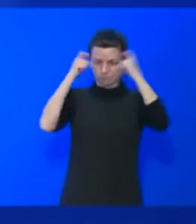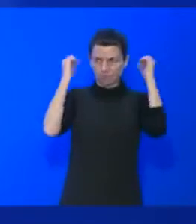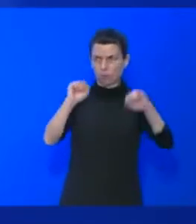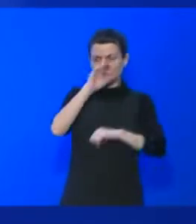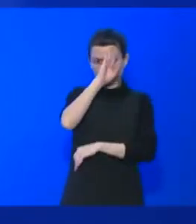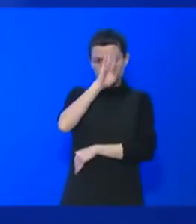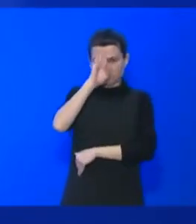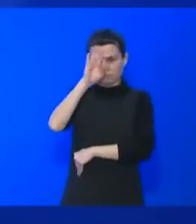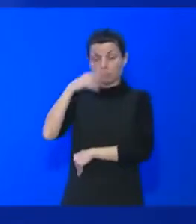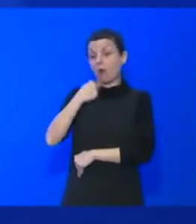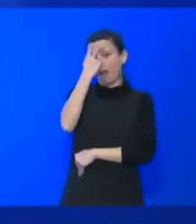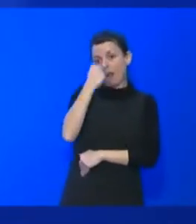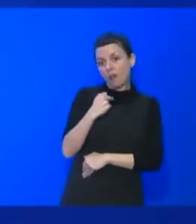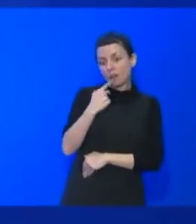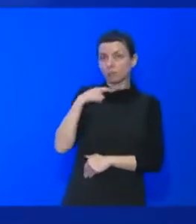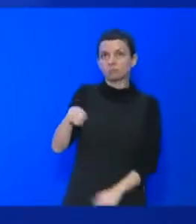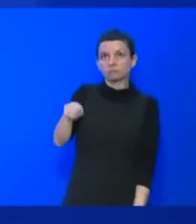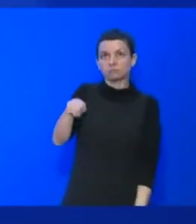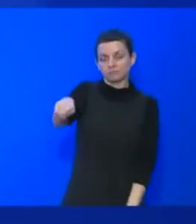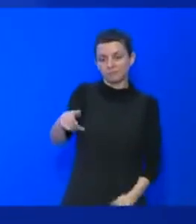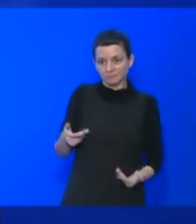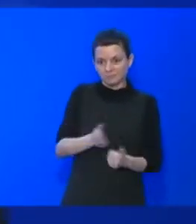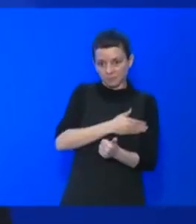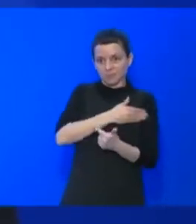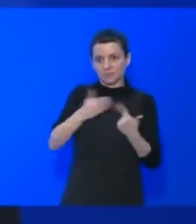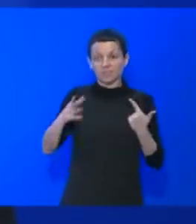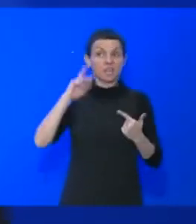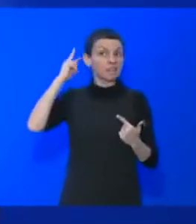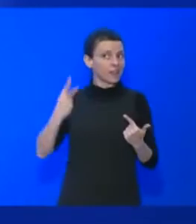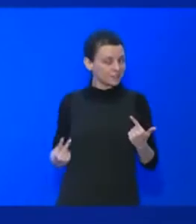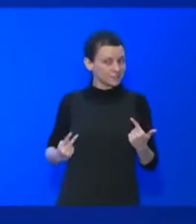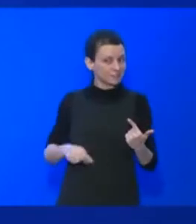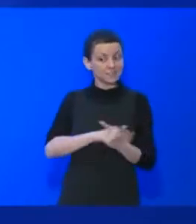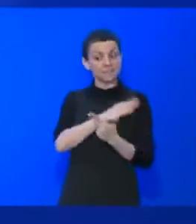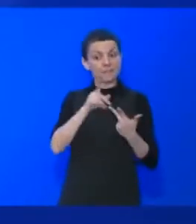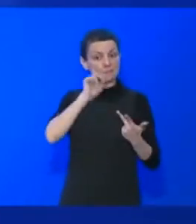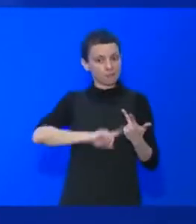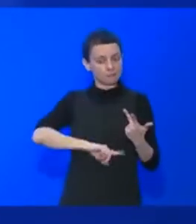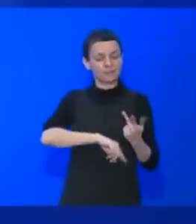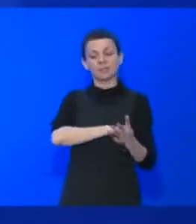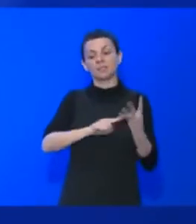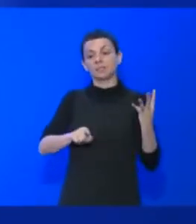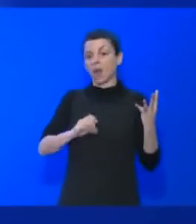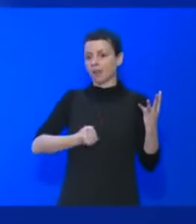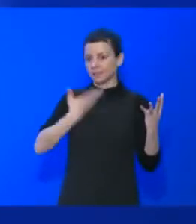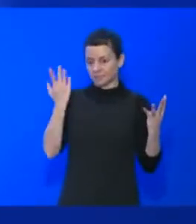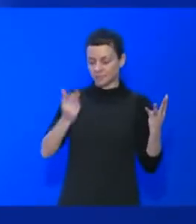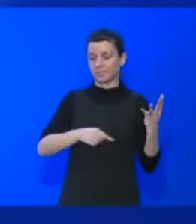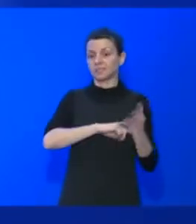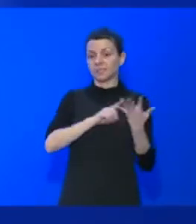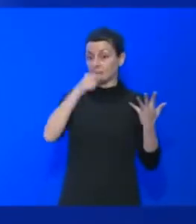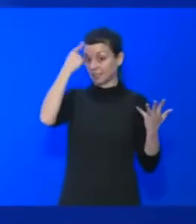la cécité, donc la canne blanche. Il y a les tresses. Il y a le fait que je sois une femme, que je sois une artiste, une